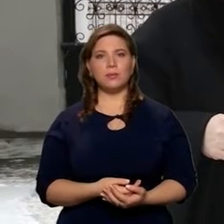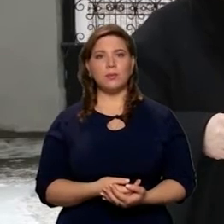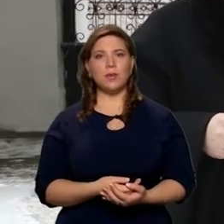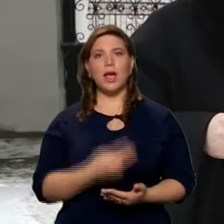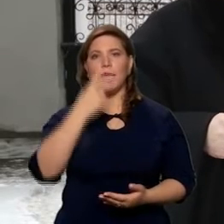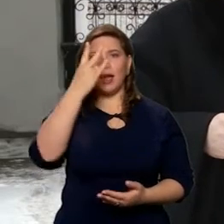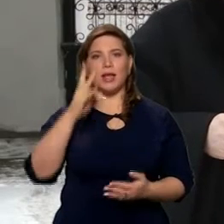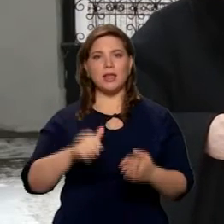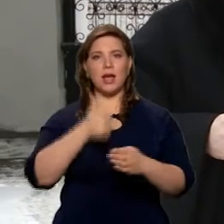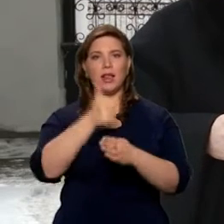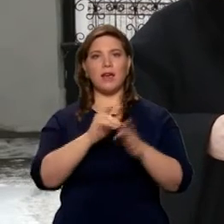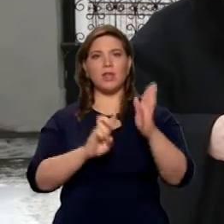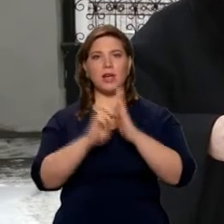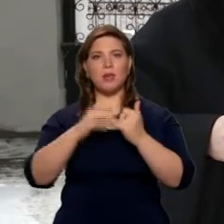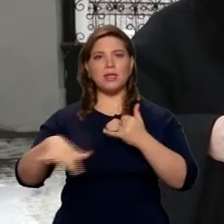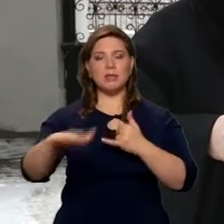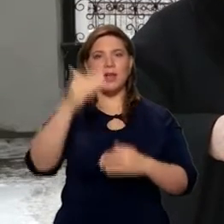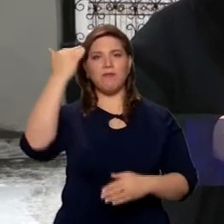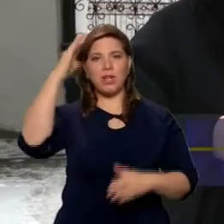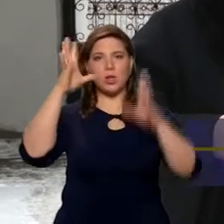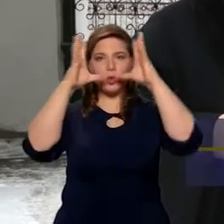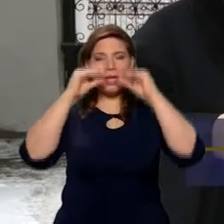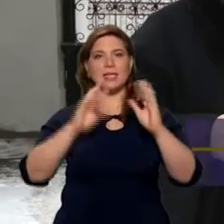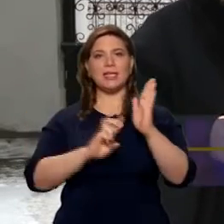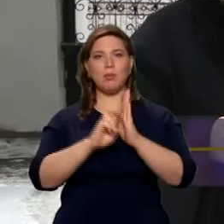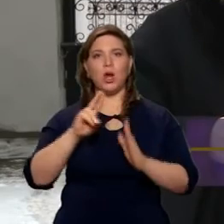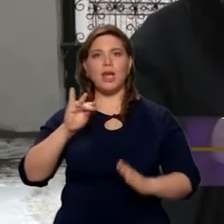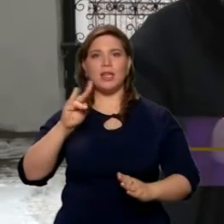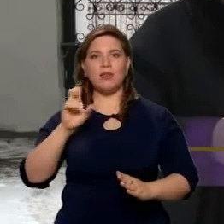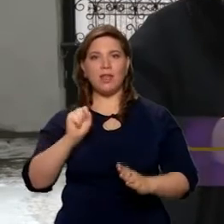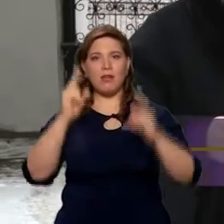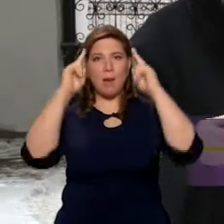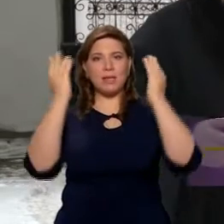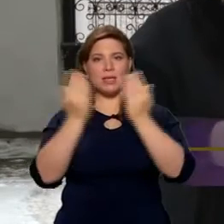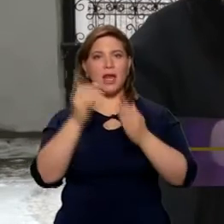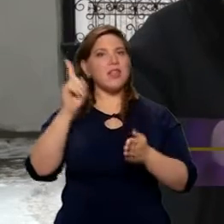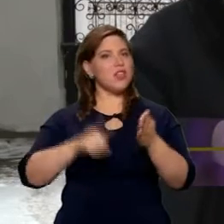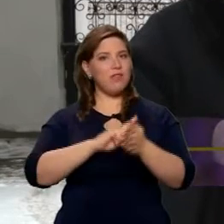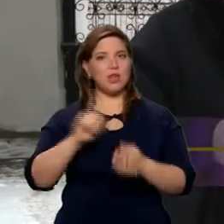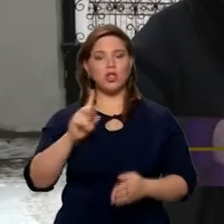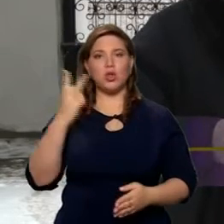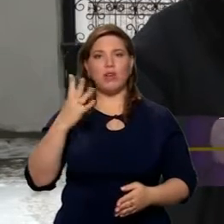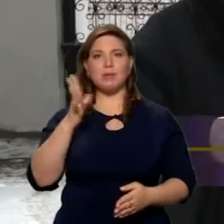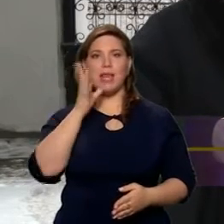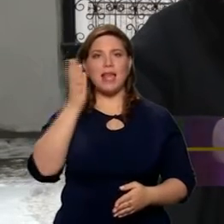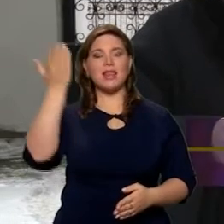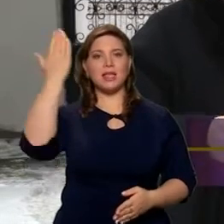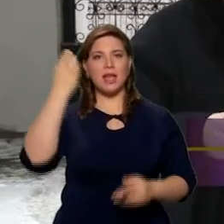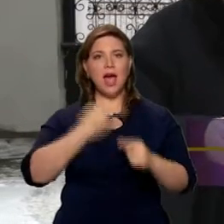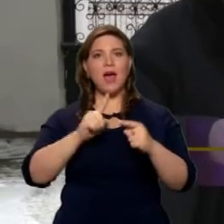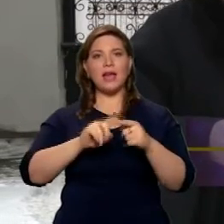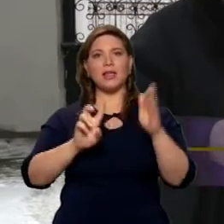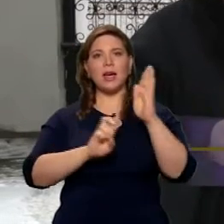Глядя на главный храм землевятской, Успенский собор Трифонового монастыря, не верится, что еще 25 лет назад